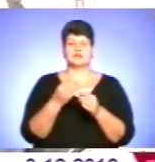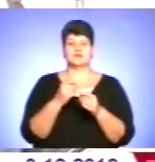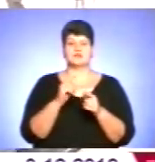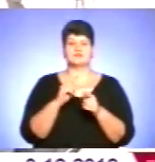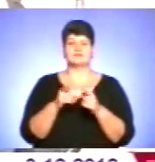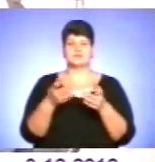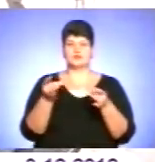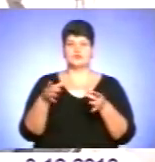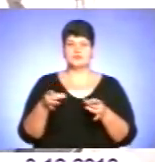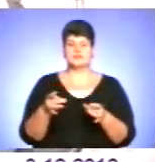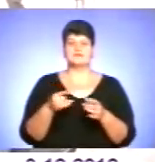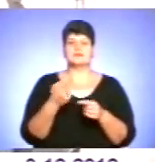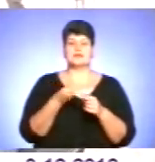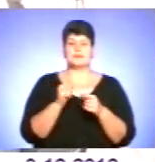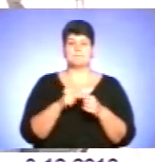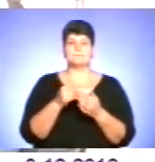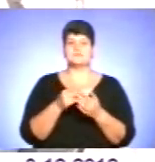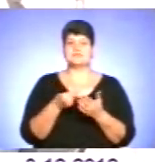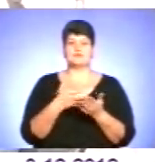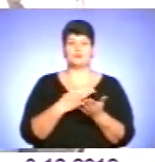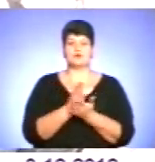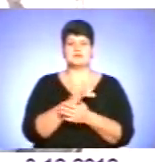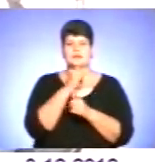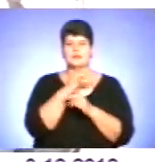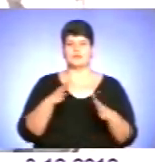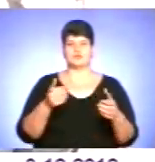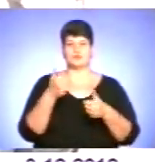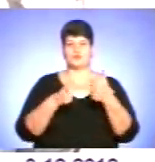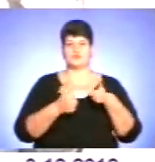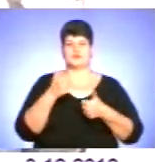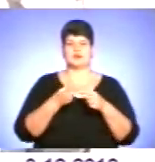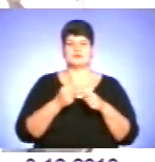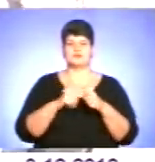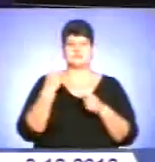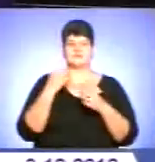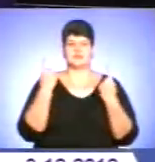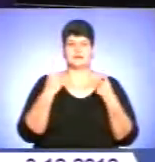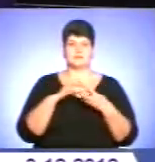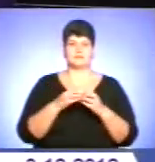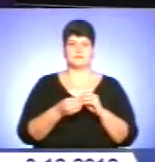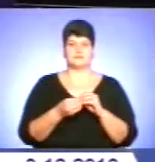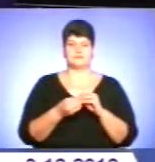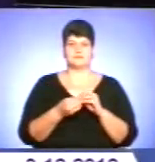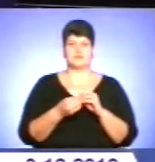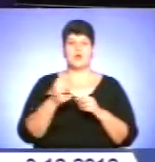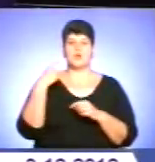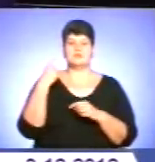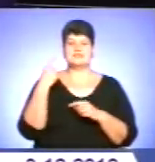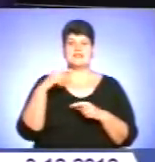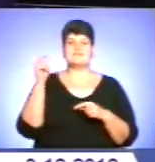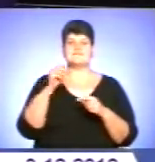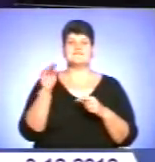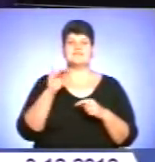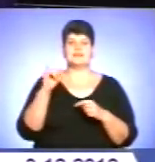в сіновій політиці ми абсолютно не можемо конкурувати. Це одна із насушних проблем. В обласній філармонії